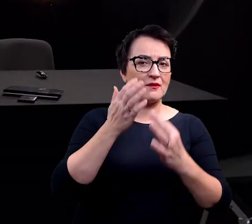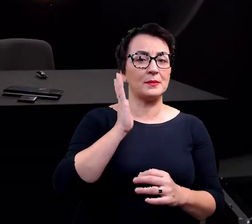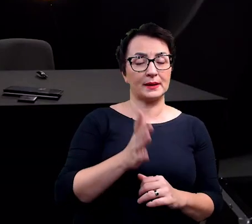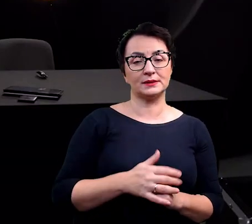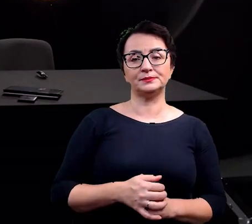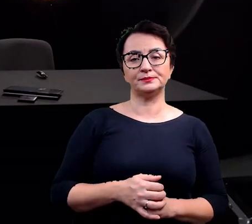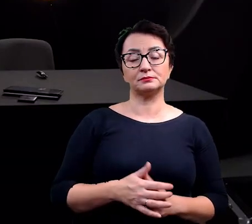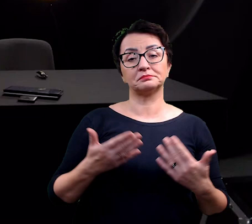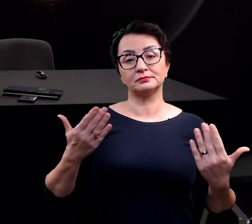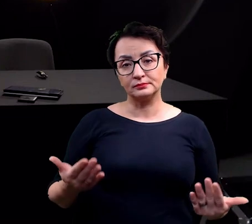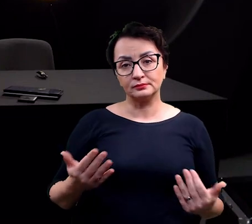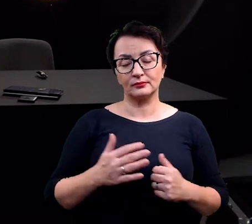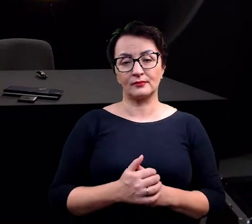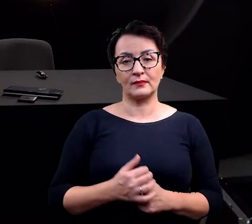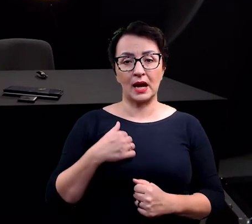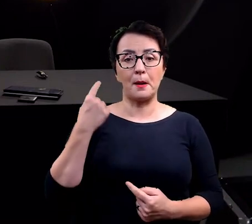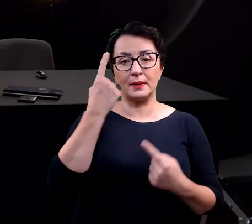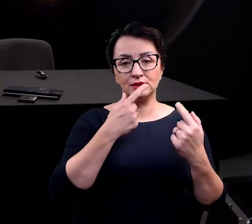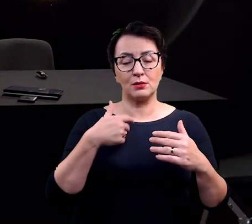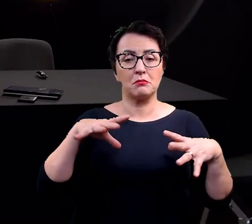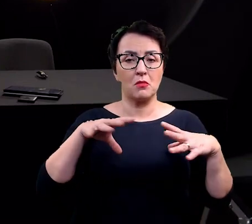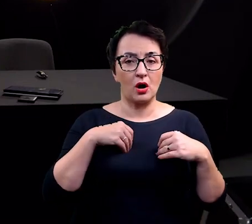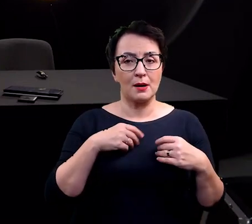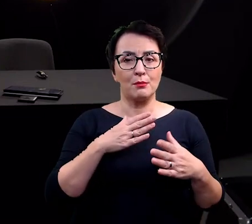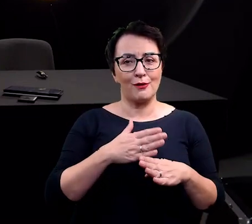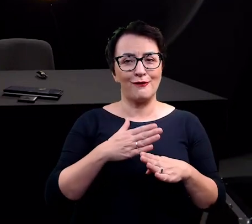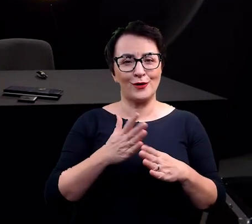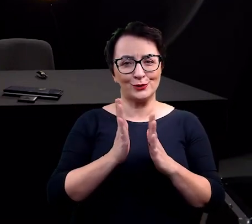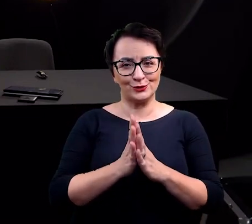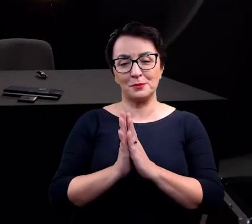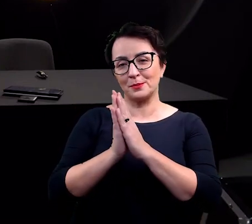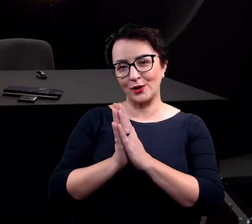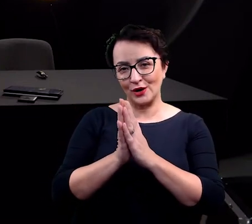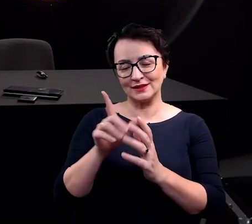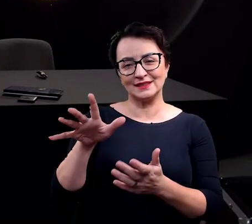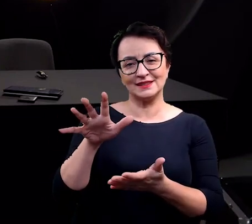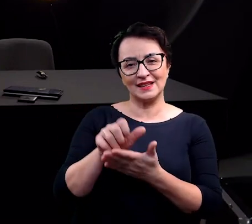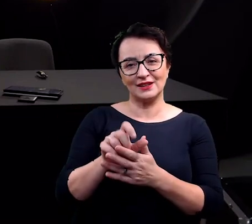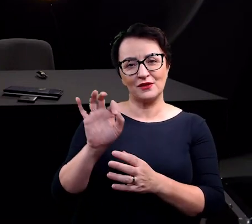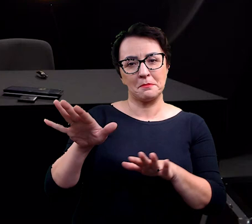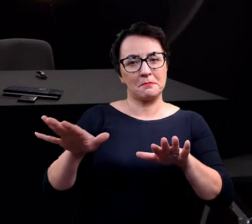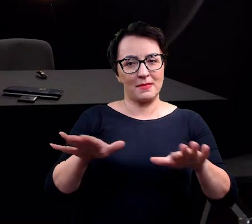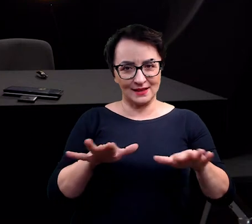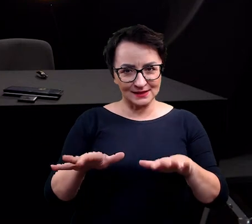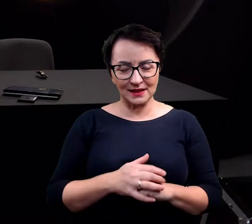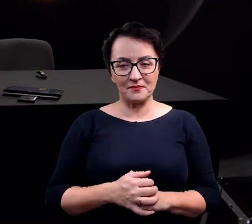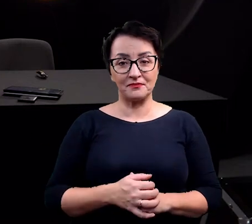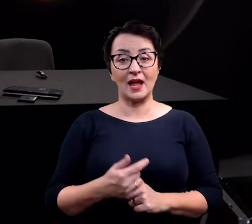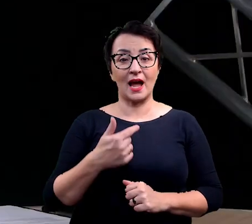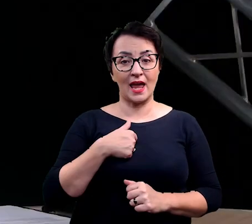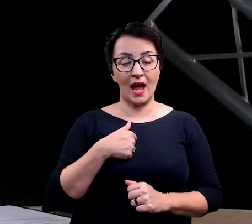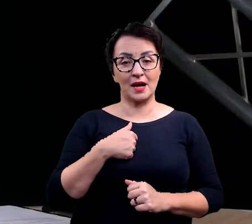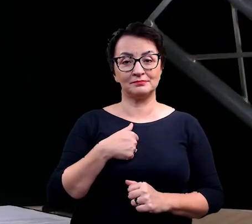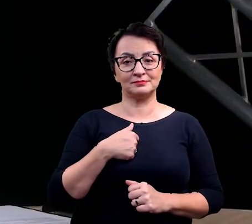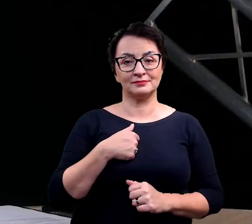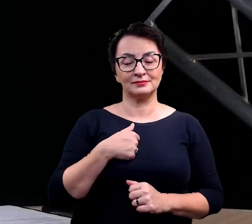I co Pawle, myślę, że mogę bardzo powoli prosić Cię o zajęcie sobie miejsca, a ja Państwa w